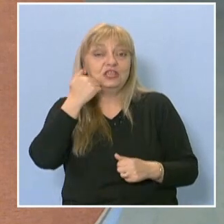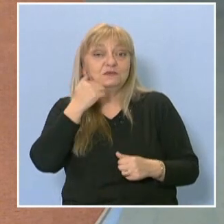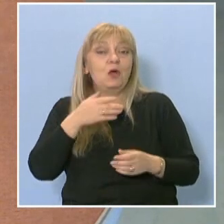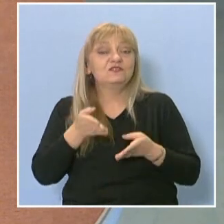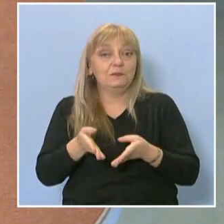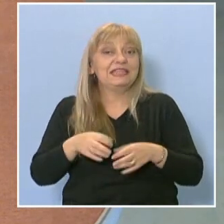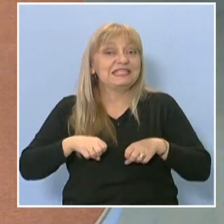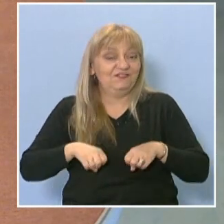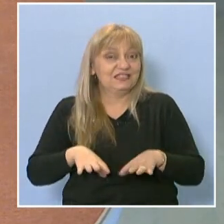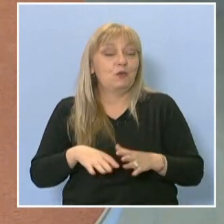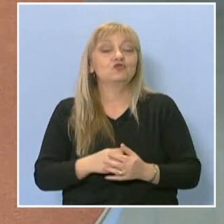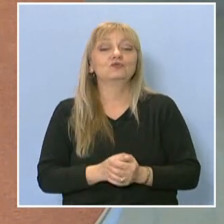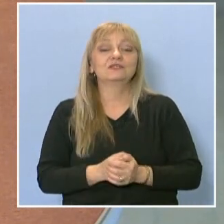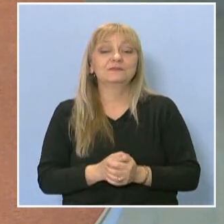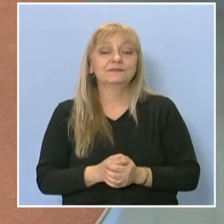предоставена.